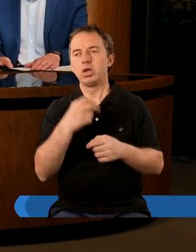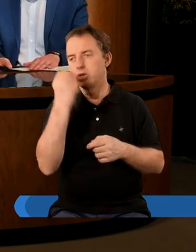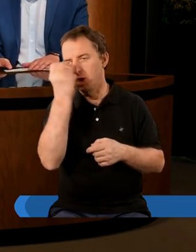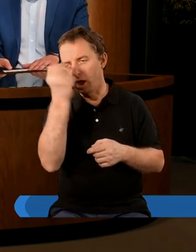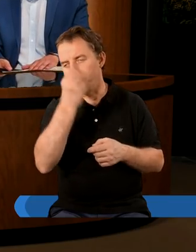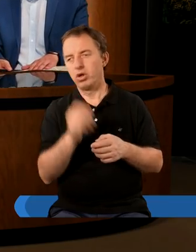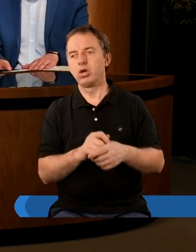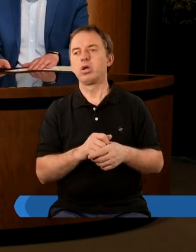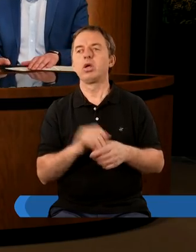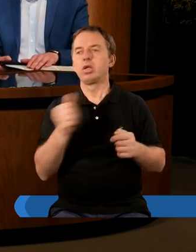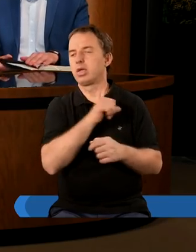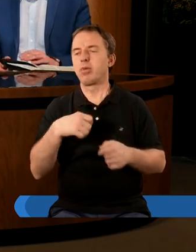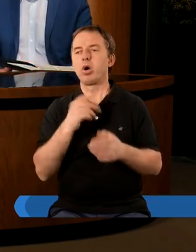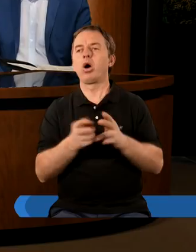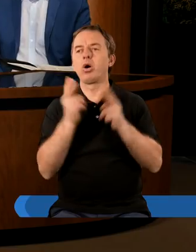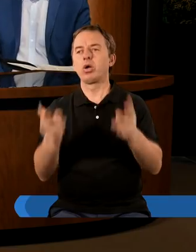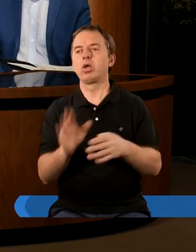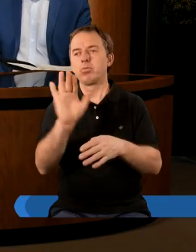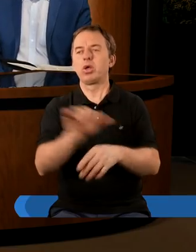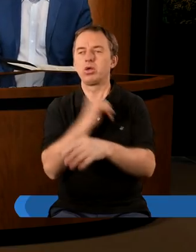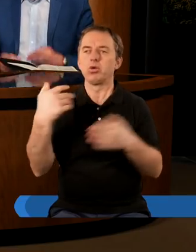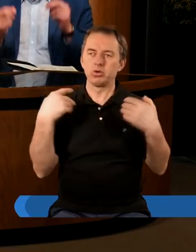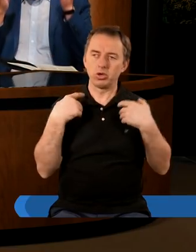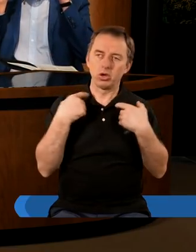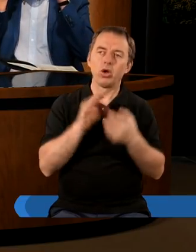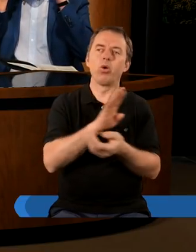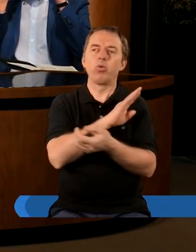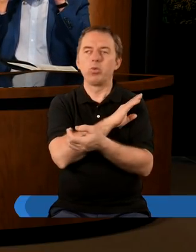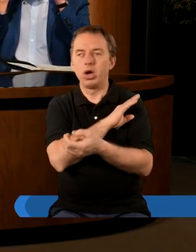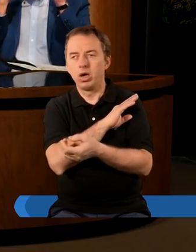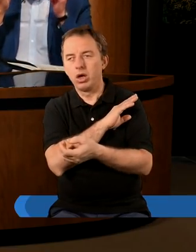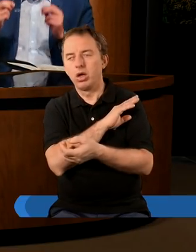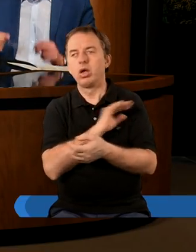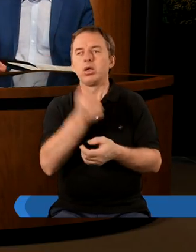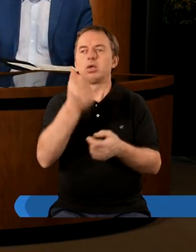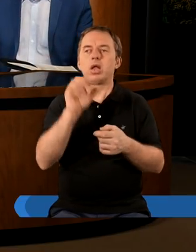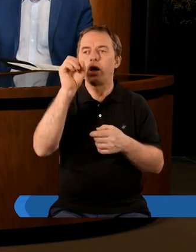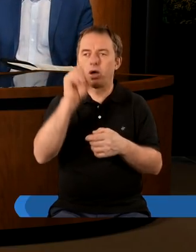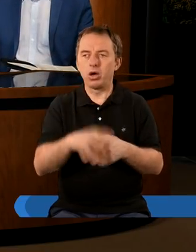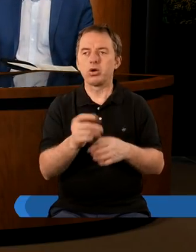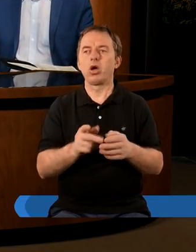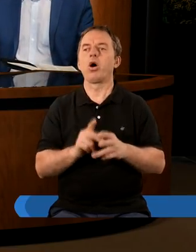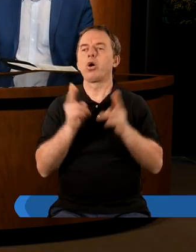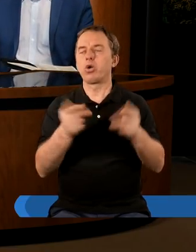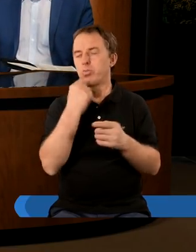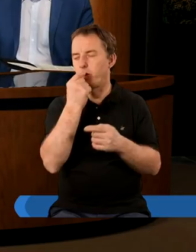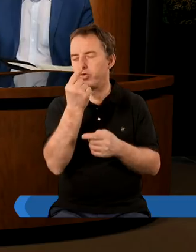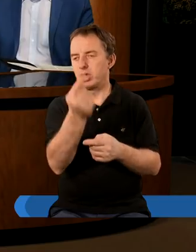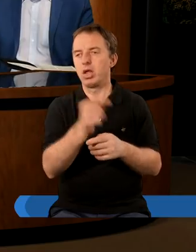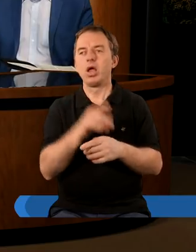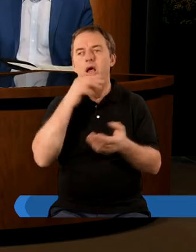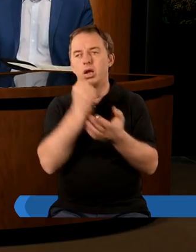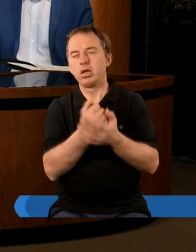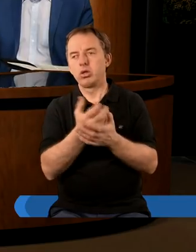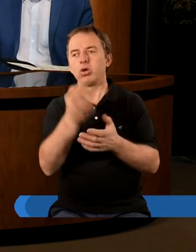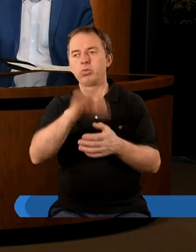za ciekawy bo samo określenie masz imię że żyjesz a jesteś umarły jest chyba jednym z najgorszych określeń jeżeli chodzi